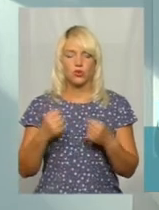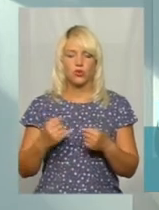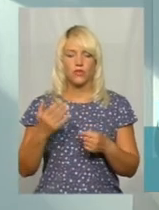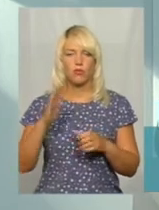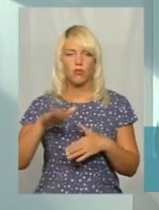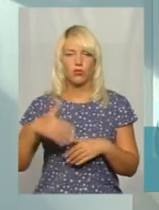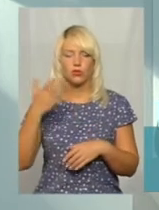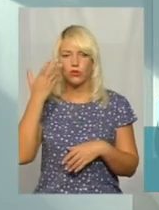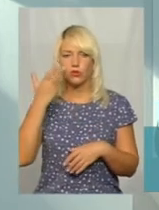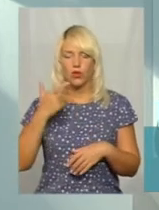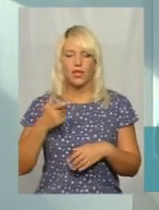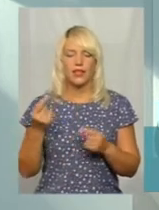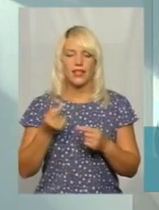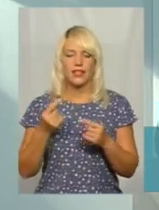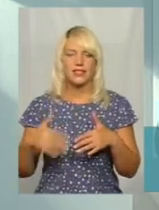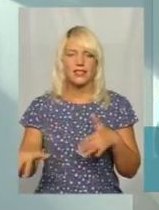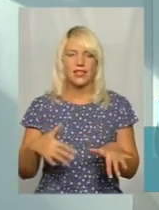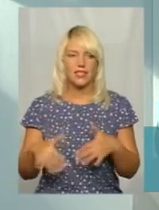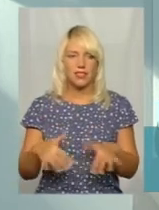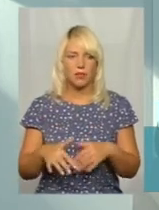коли насіннина слабка,